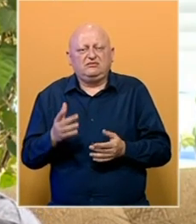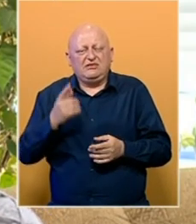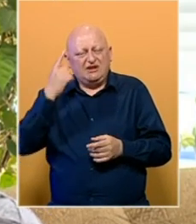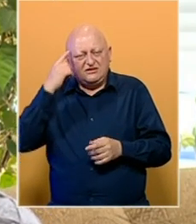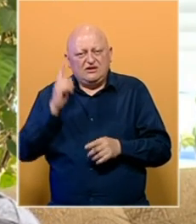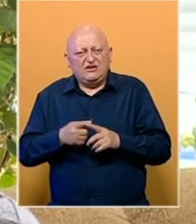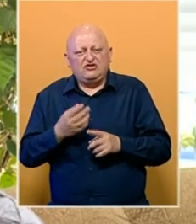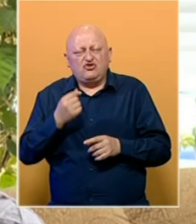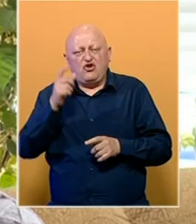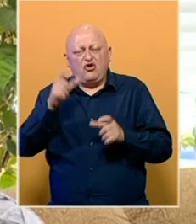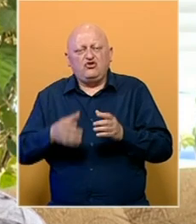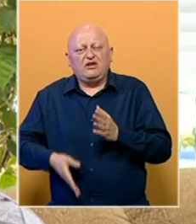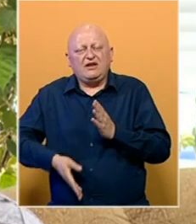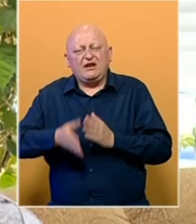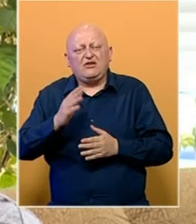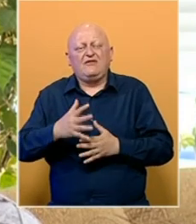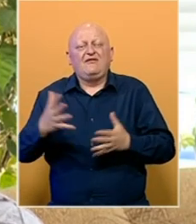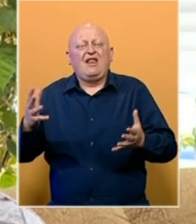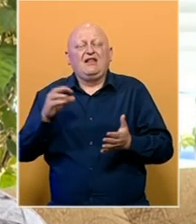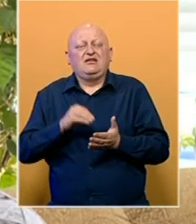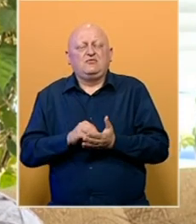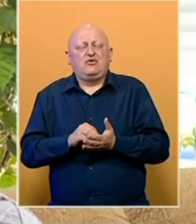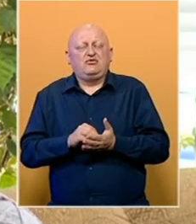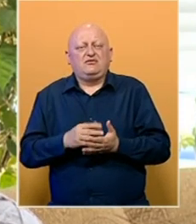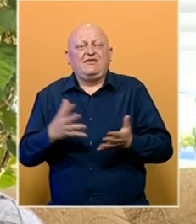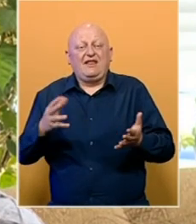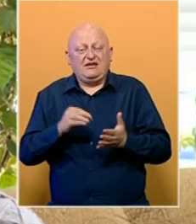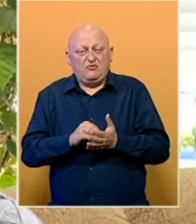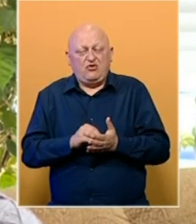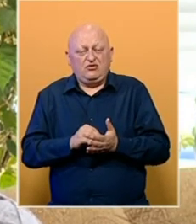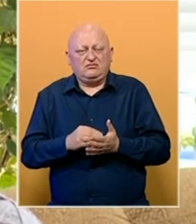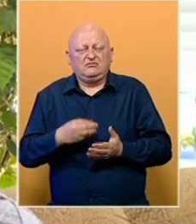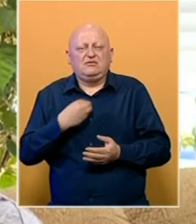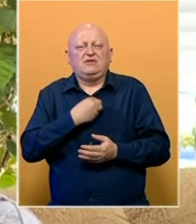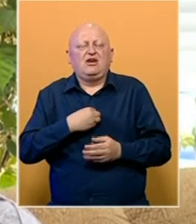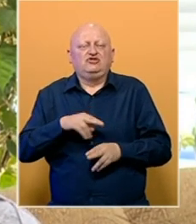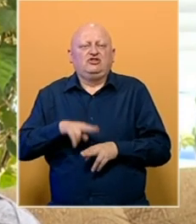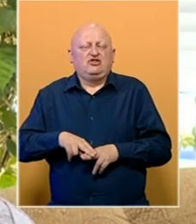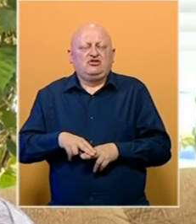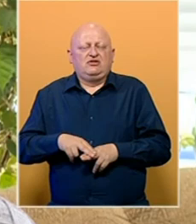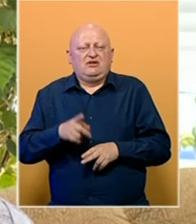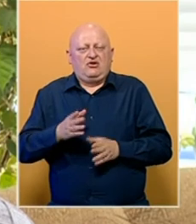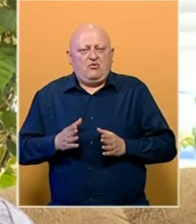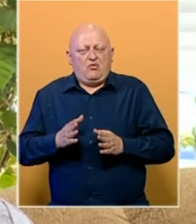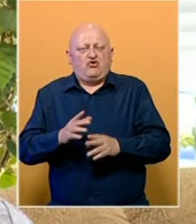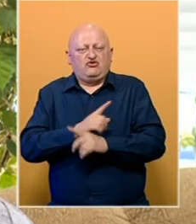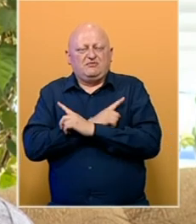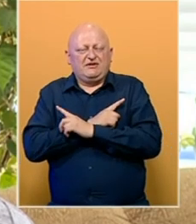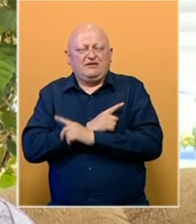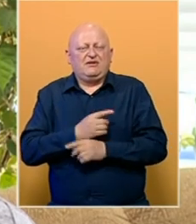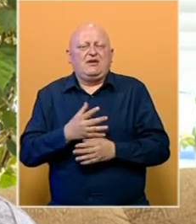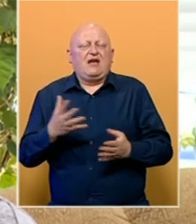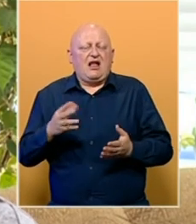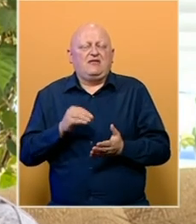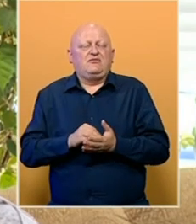tačne cifre koliko nas je krenulo, odavljali je bilo veliki broj. Veliki je broj, nažalost, ostao na tom putu smrti, ali veliki